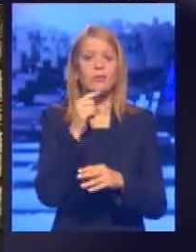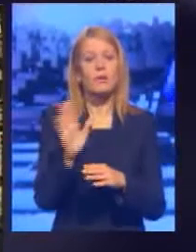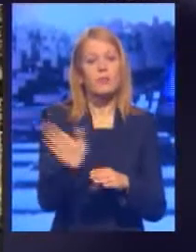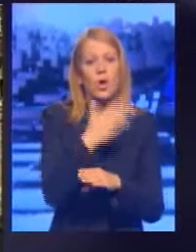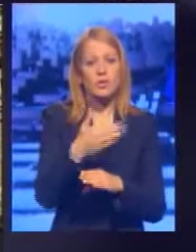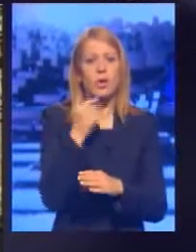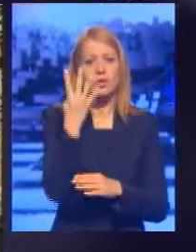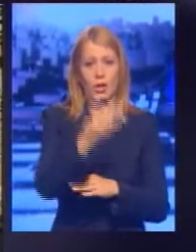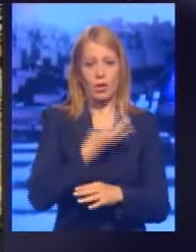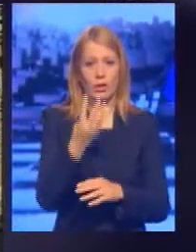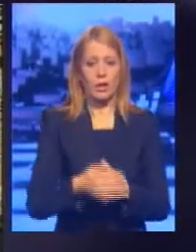mandat.